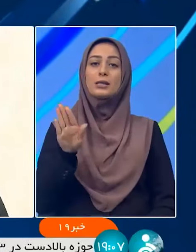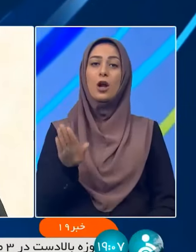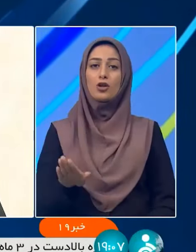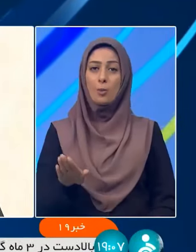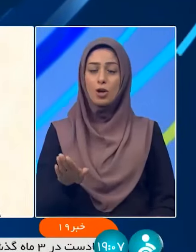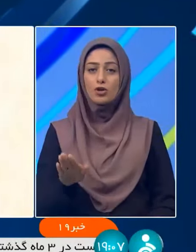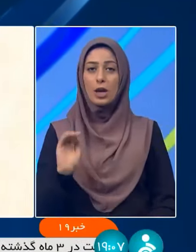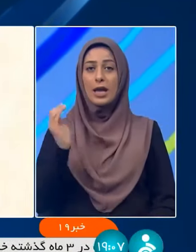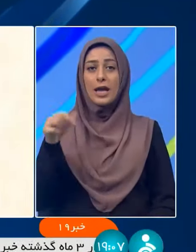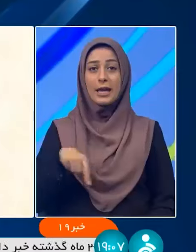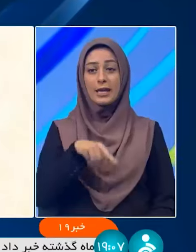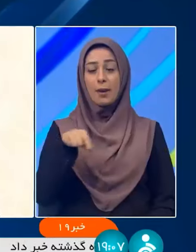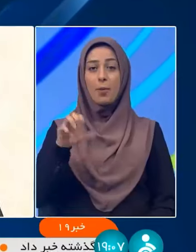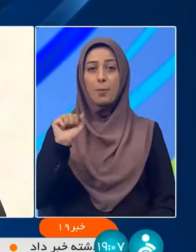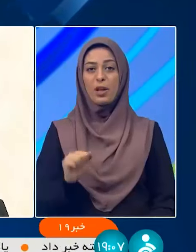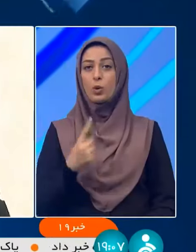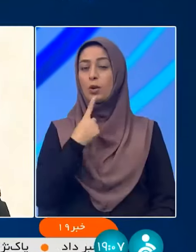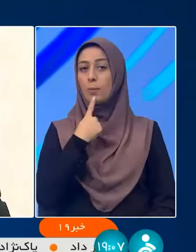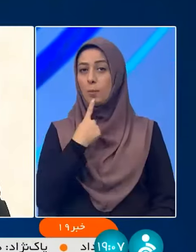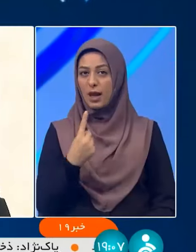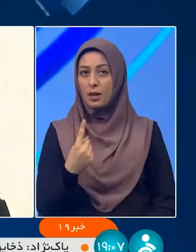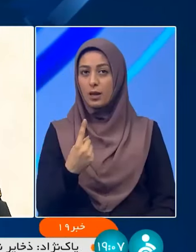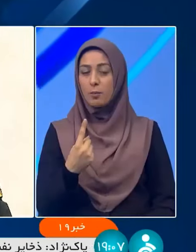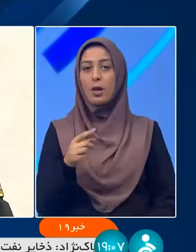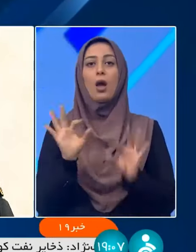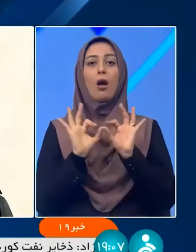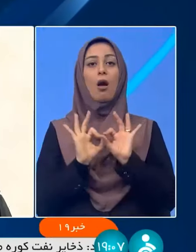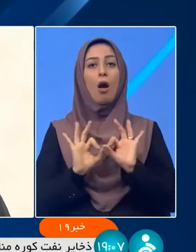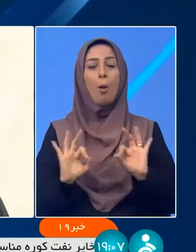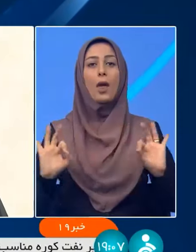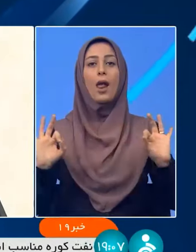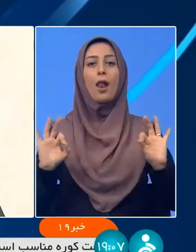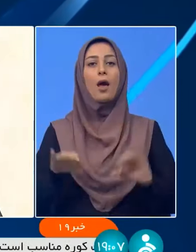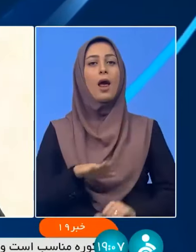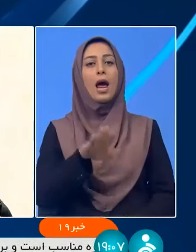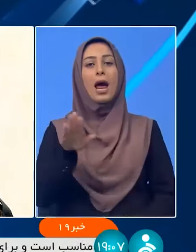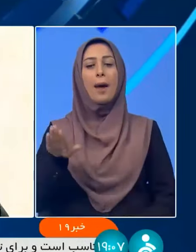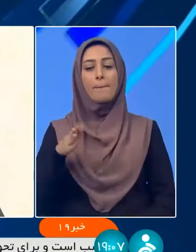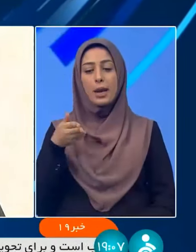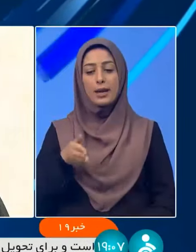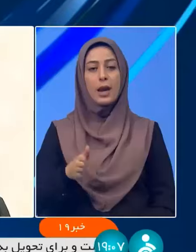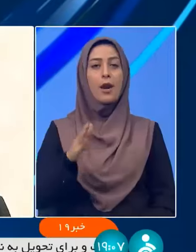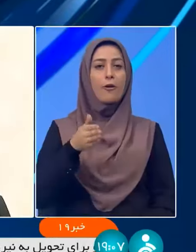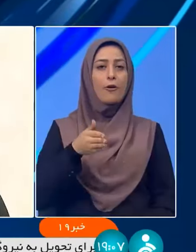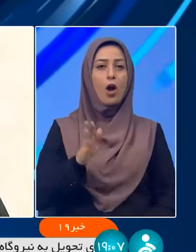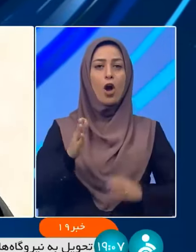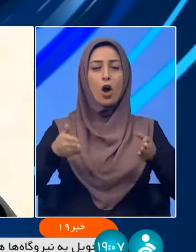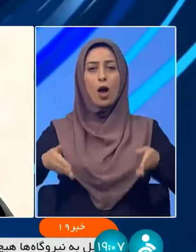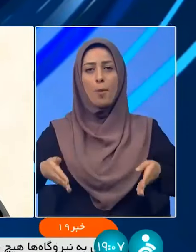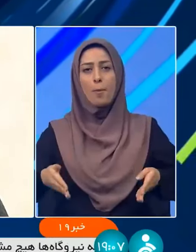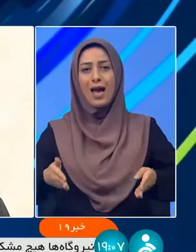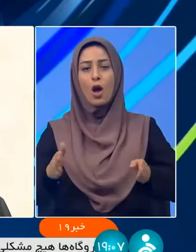ما بتونیم ادعا کنیم به صورت کامل تمام راه ها معابر راه های